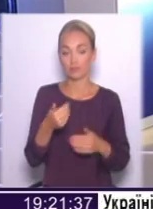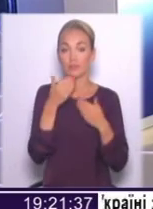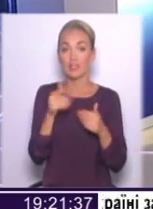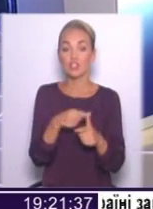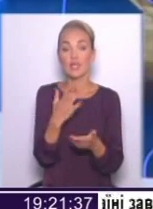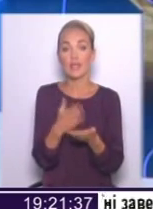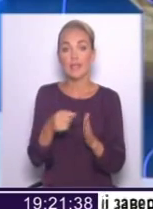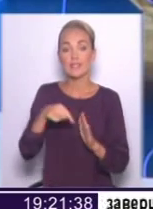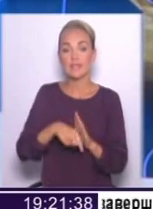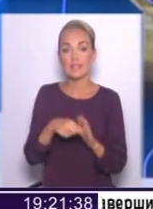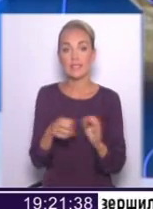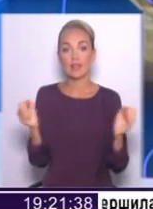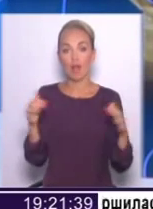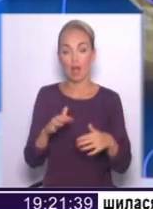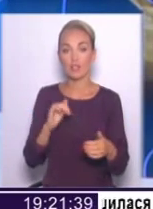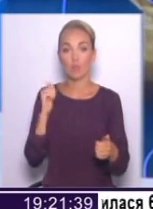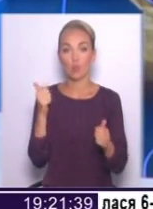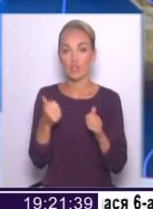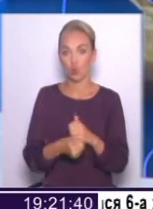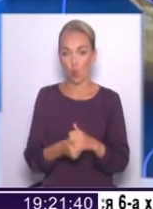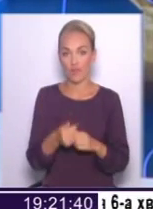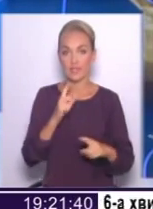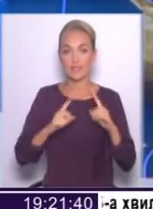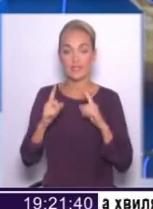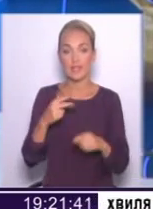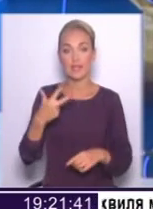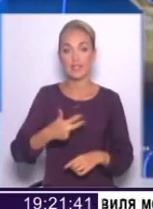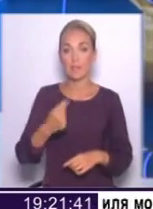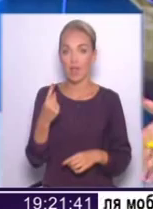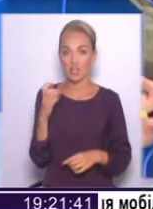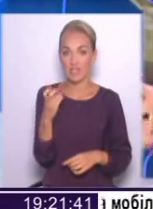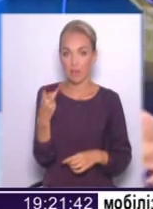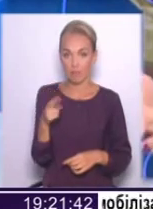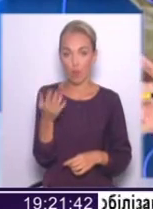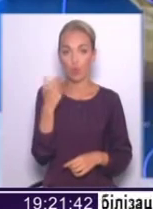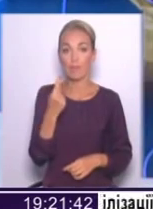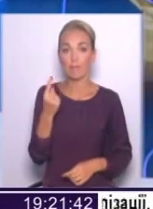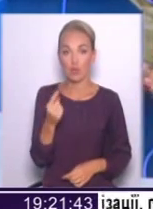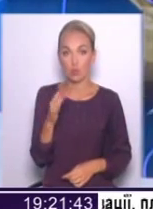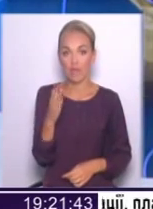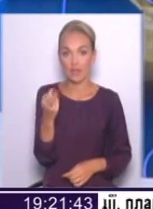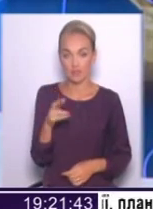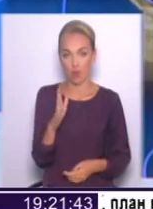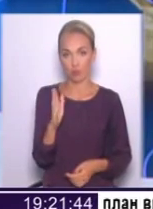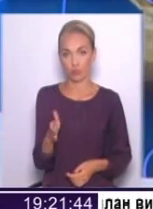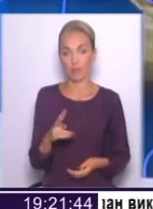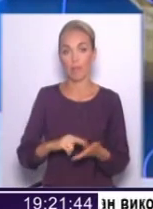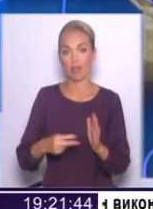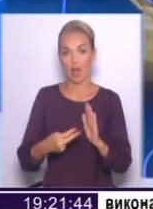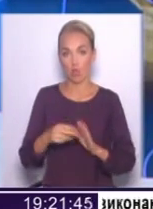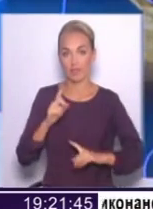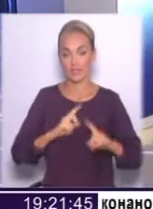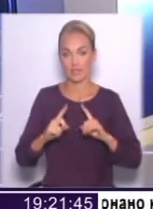скликати позачергове засідання на 31 серпня, коли 1 вересня буде планове